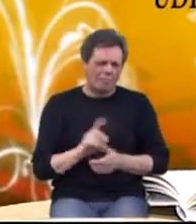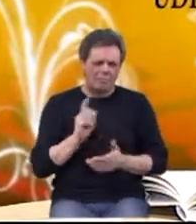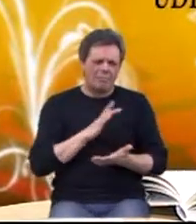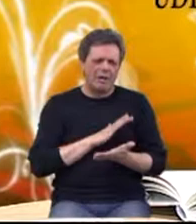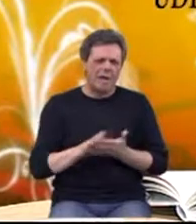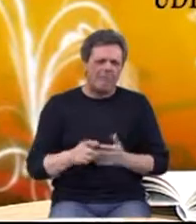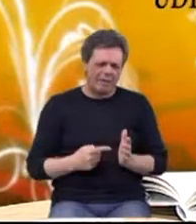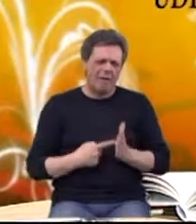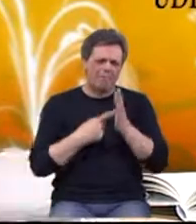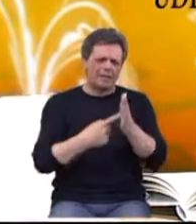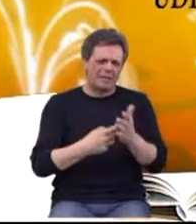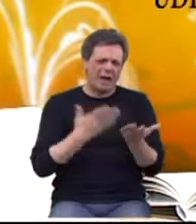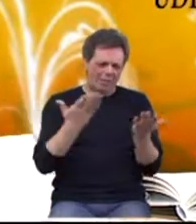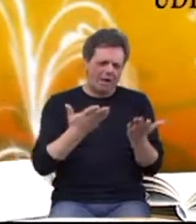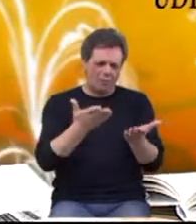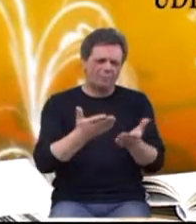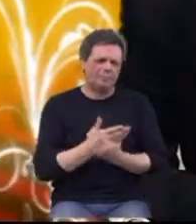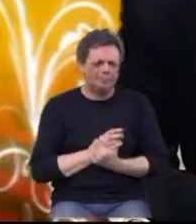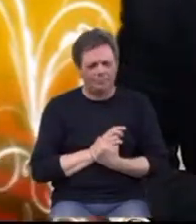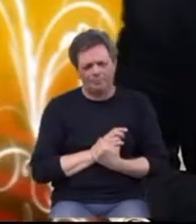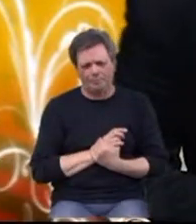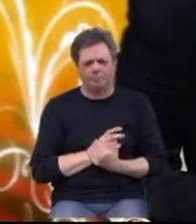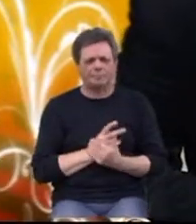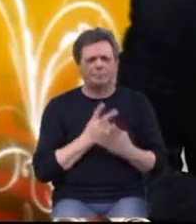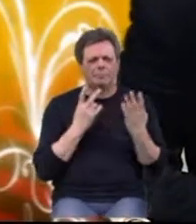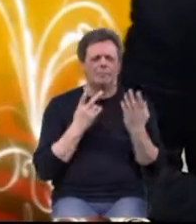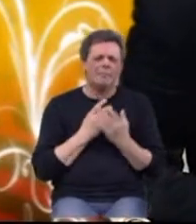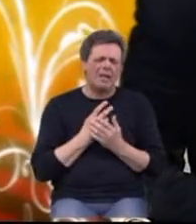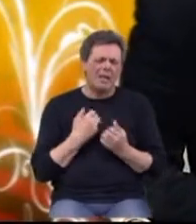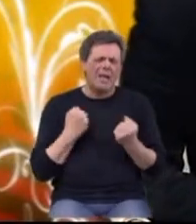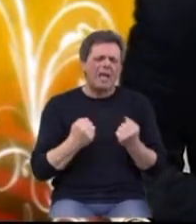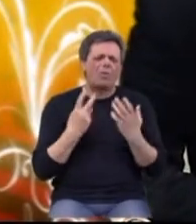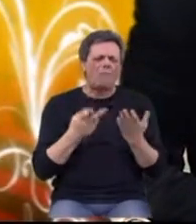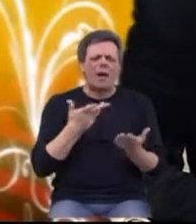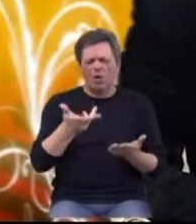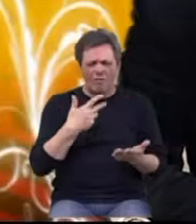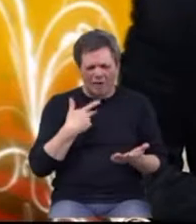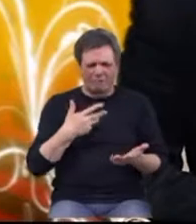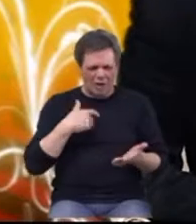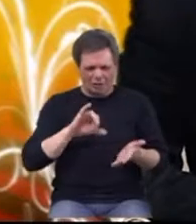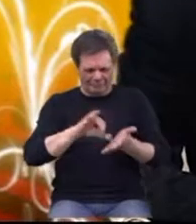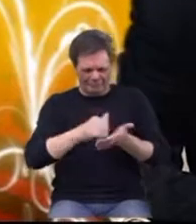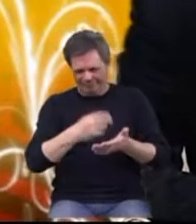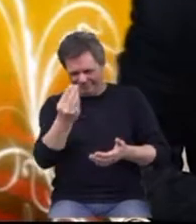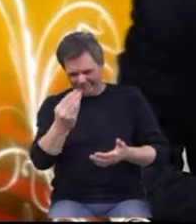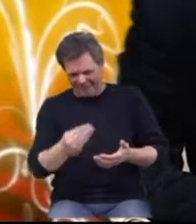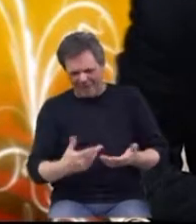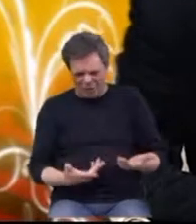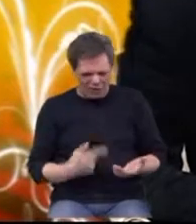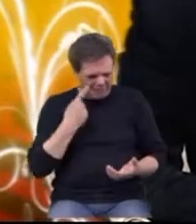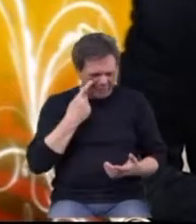prezentirana tako kako je prezentirana. je važno, važno je vrlo, znate, ja bih rekao i taj grafički izgled knjige i da su slike